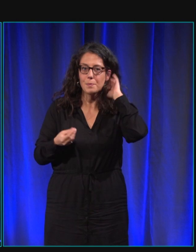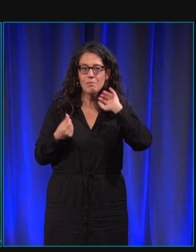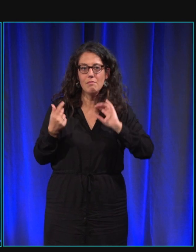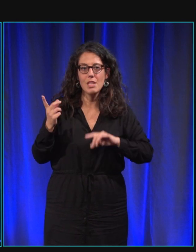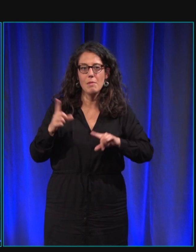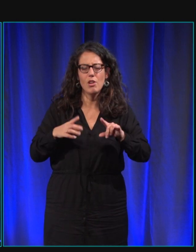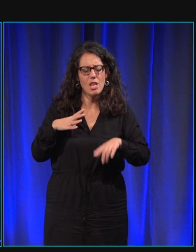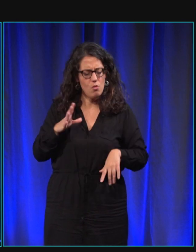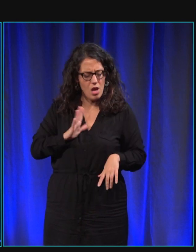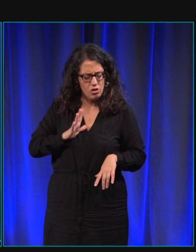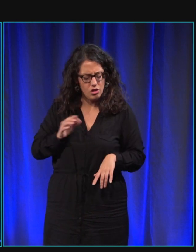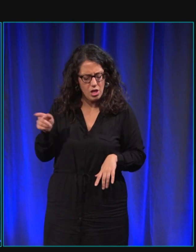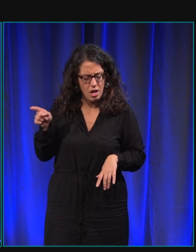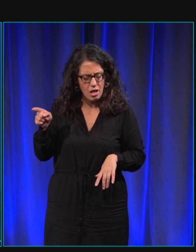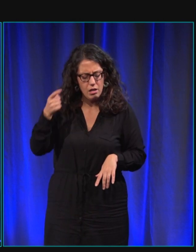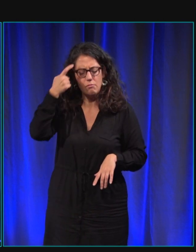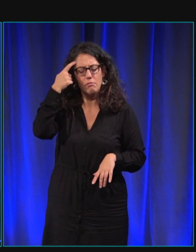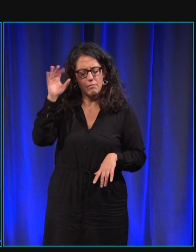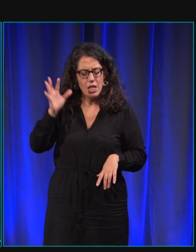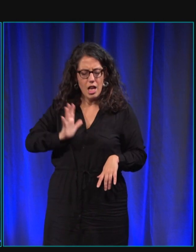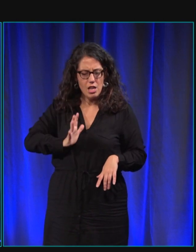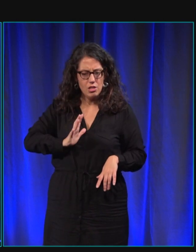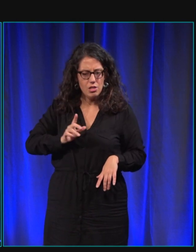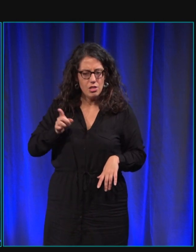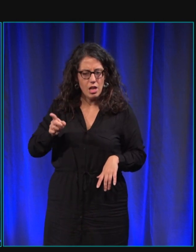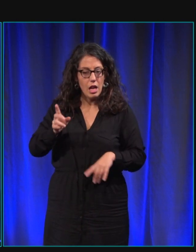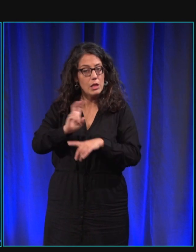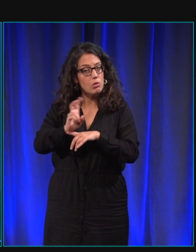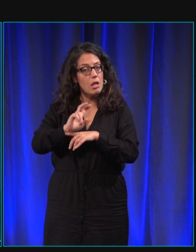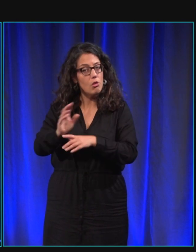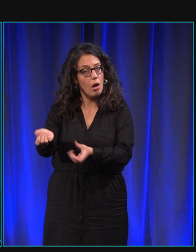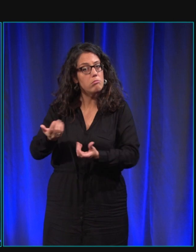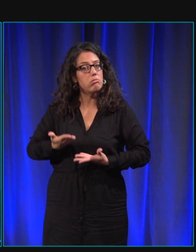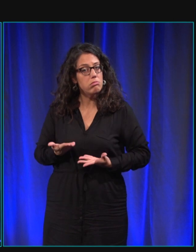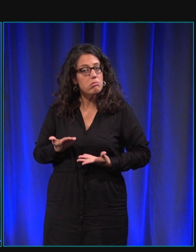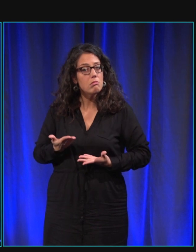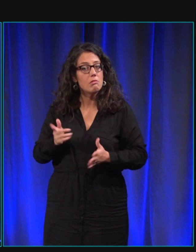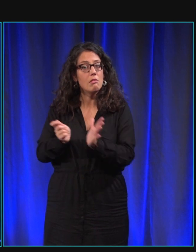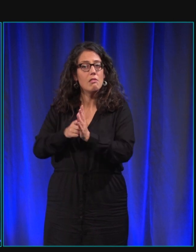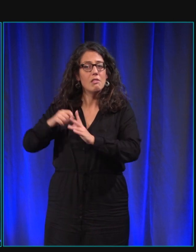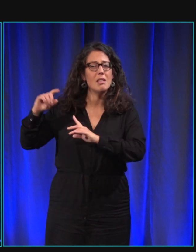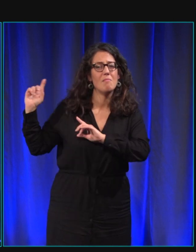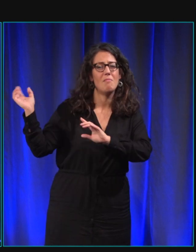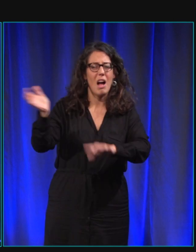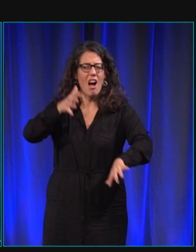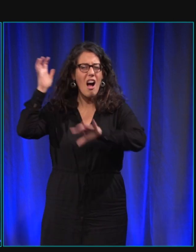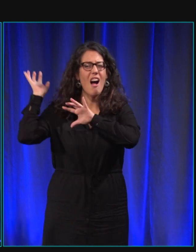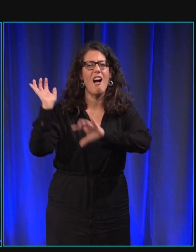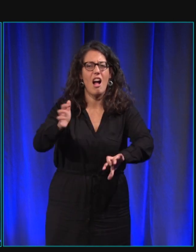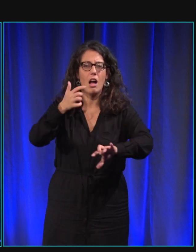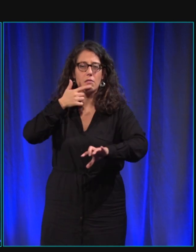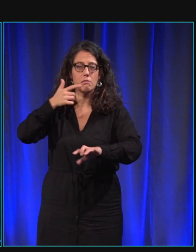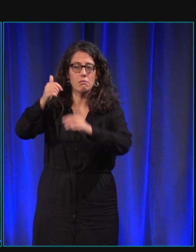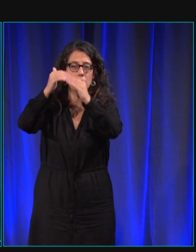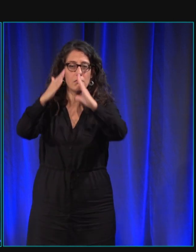il y eu un chien j'ai eu l'exemple que les éducateurs m'ont rapporté un jour de grande tempête il une palissade qui s'est écroulée